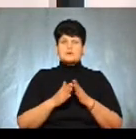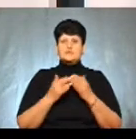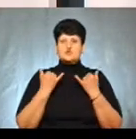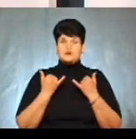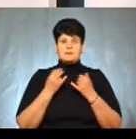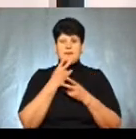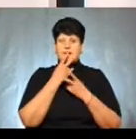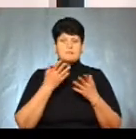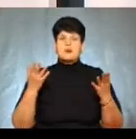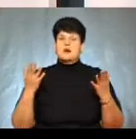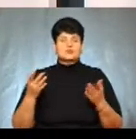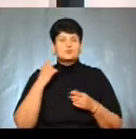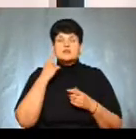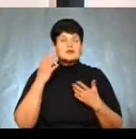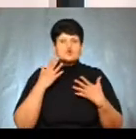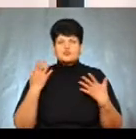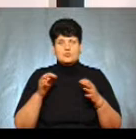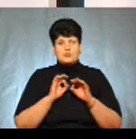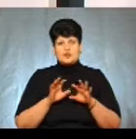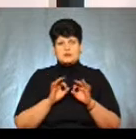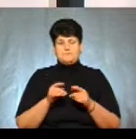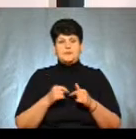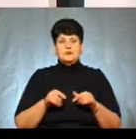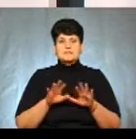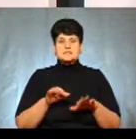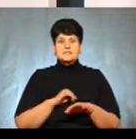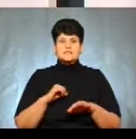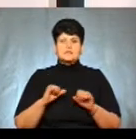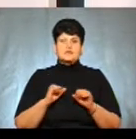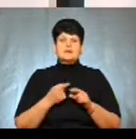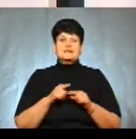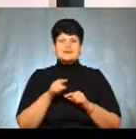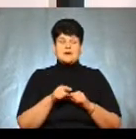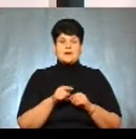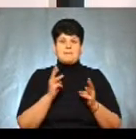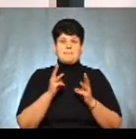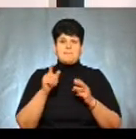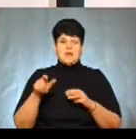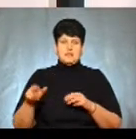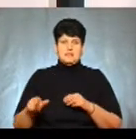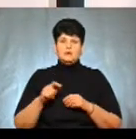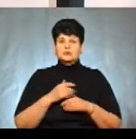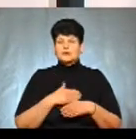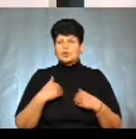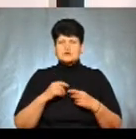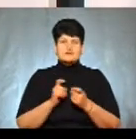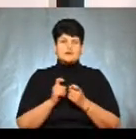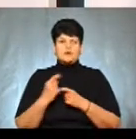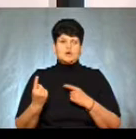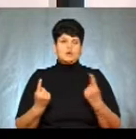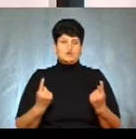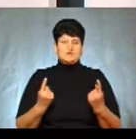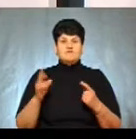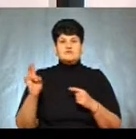сьогодні ми не бачимо, ми не чуємо роз'яснень органів місцевого самоврядування щодо цих паліїв. Тобто, люди десь в селі не хочуть сваритися одним з другим.